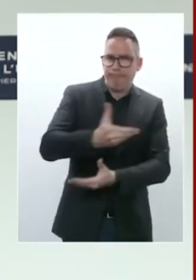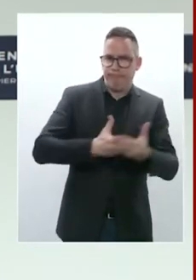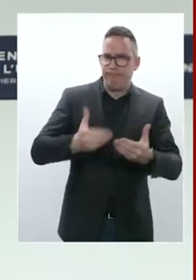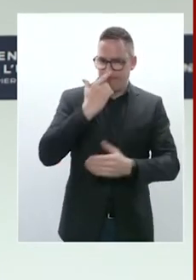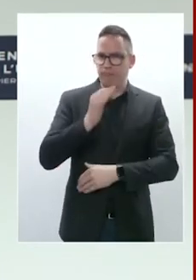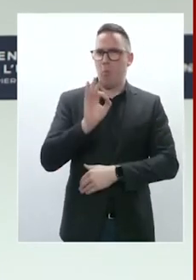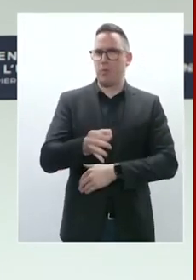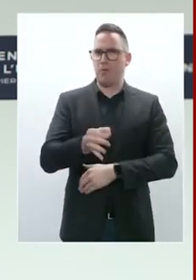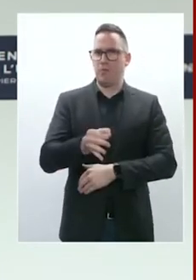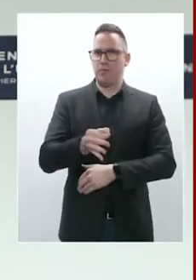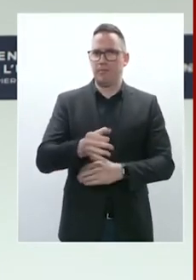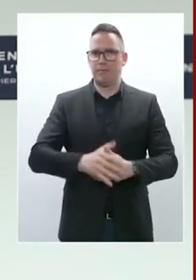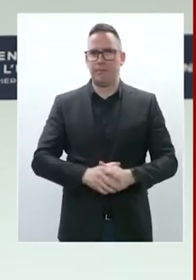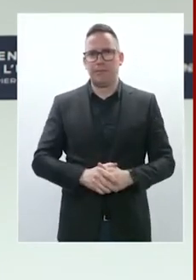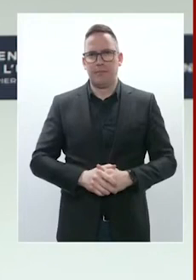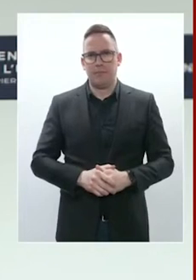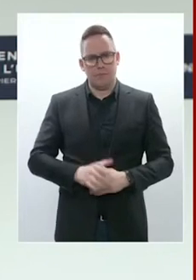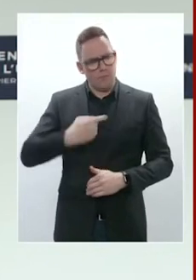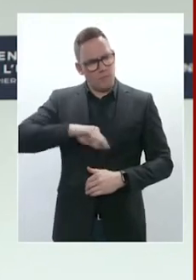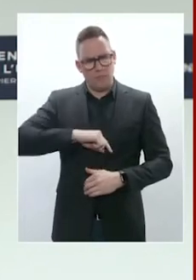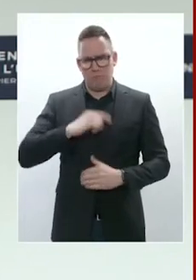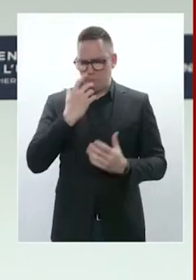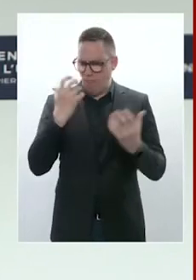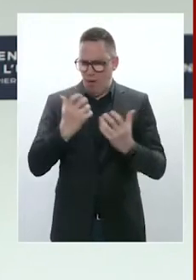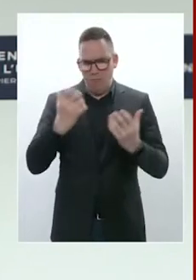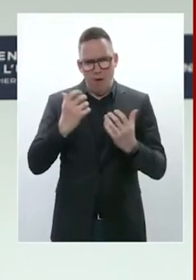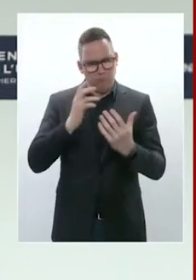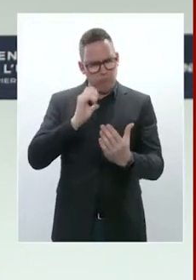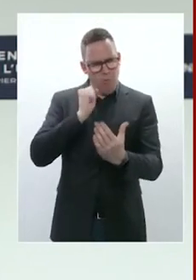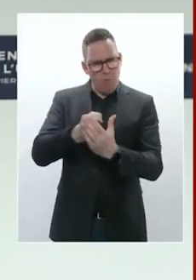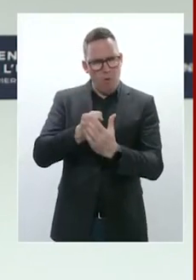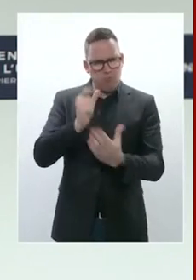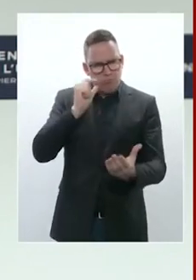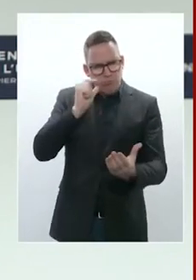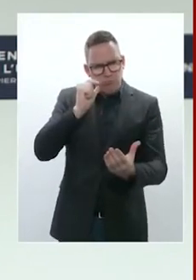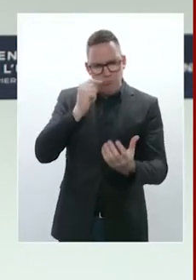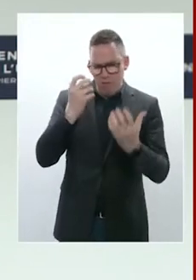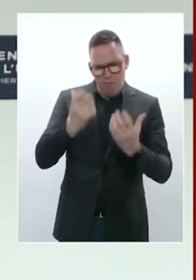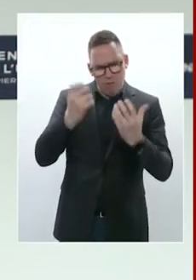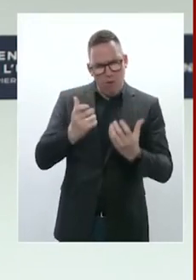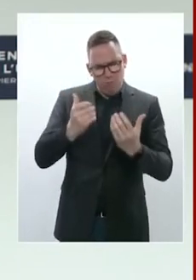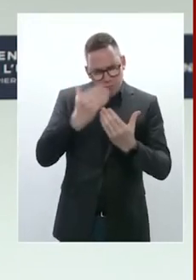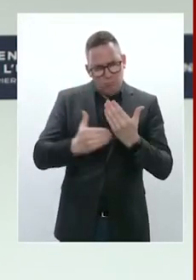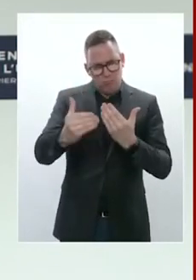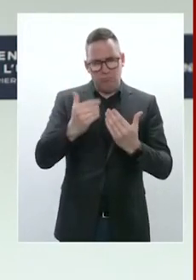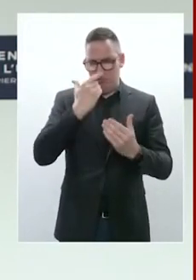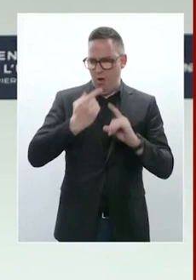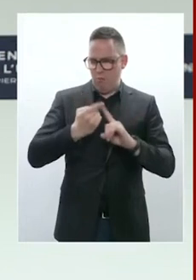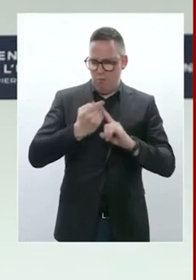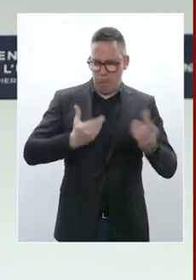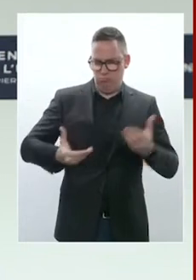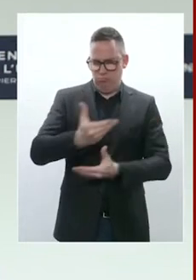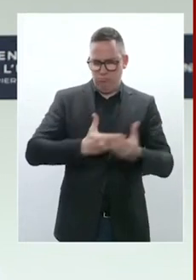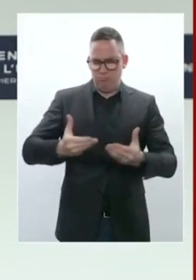à faire tout ce qui est nécessaire, aussi longtemps que nécessaire, et c'est pour moi le point essentiel de ce soir. La 1re partie de notre